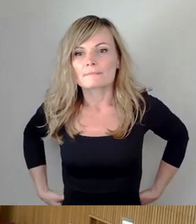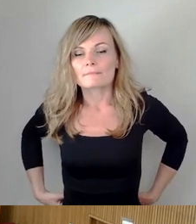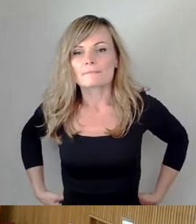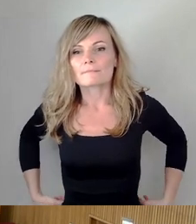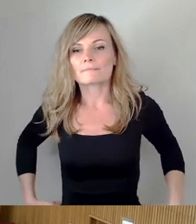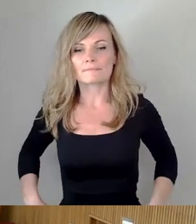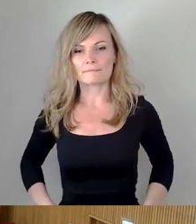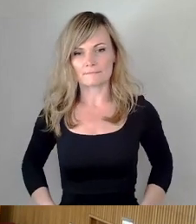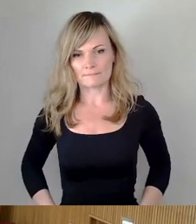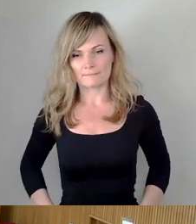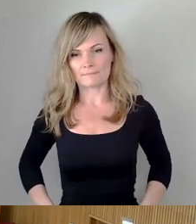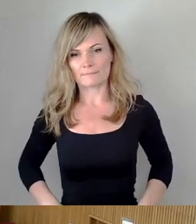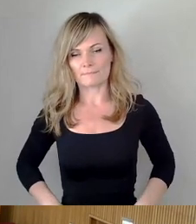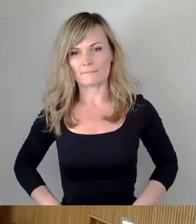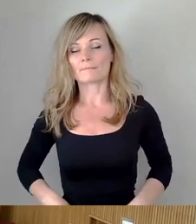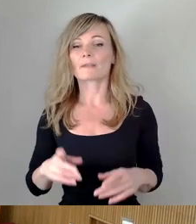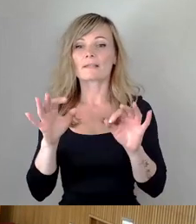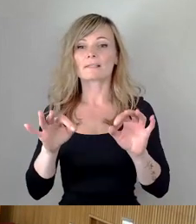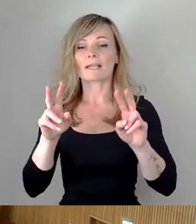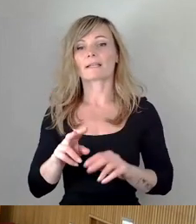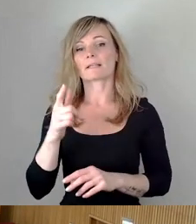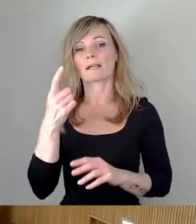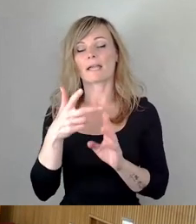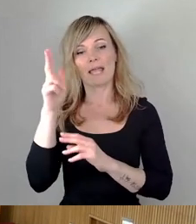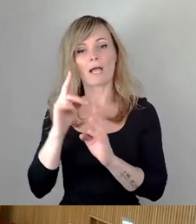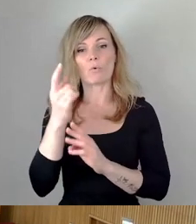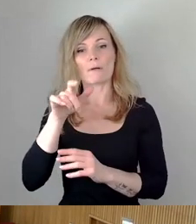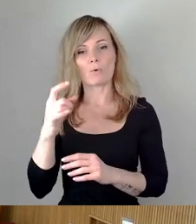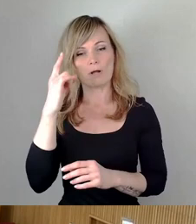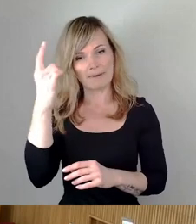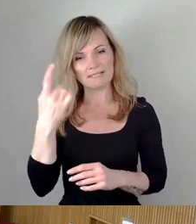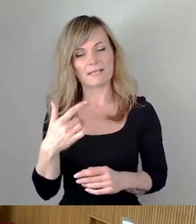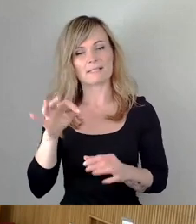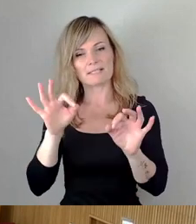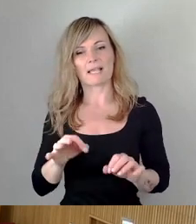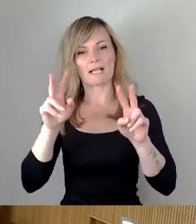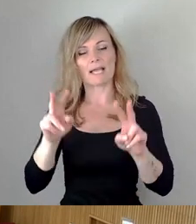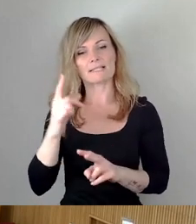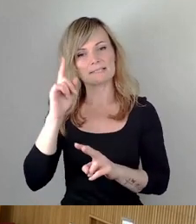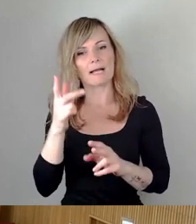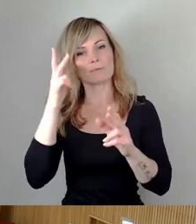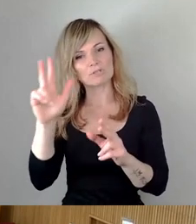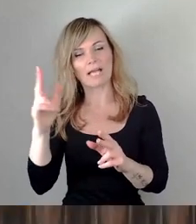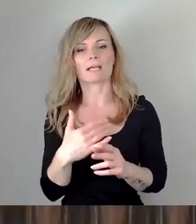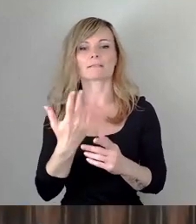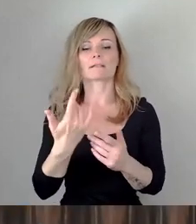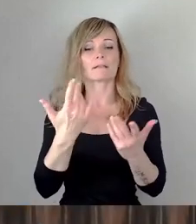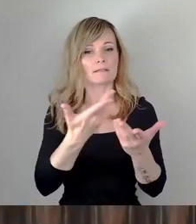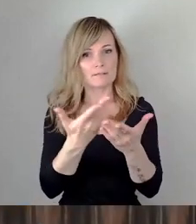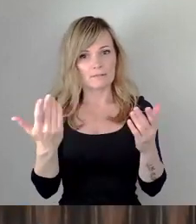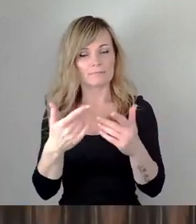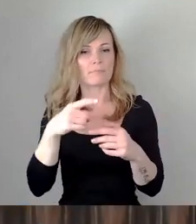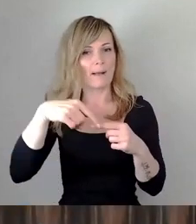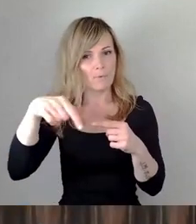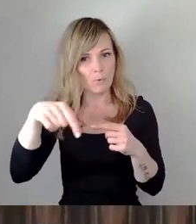Sehr geehrter Herr Oberbürgermeister, sehr geehrte Damen und Herren Bürgermeister, sehr geehrte Damen und Herren Abgeordnete, mein Name